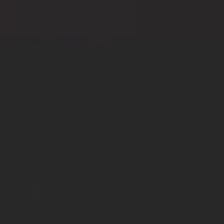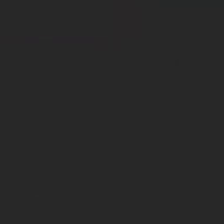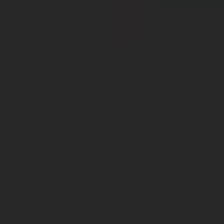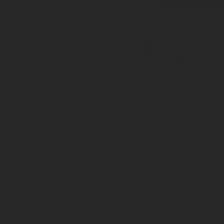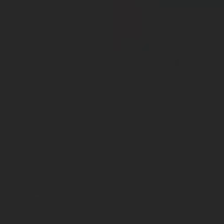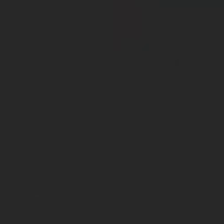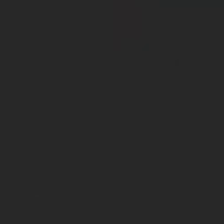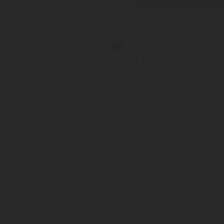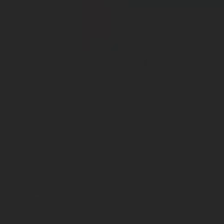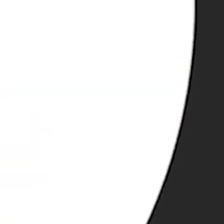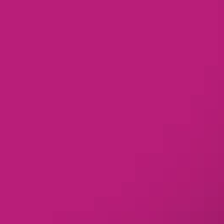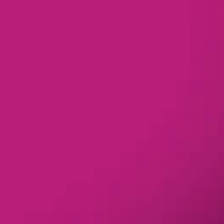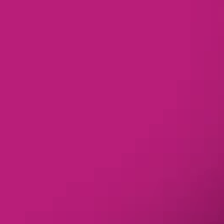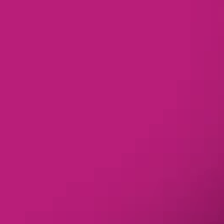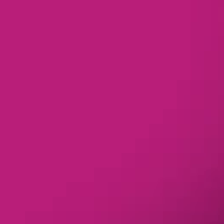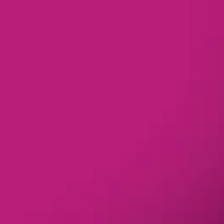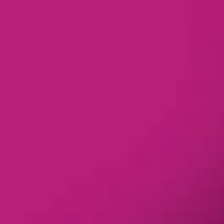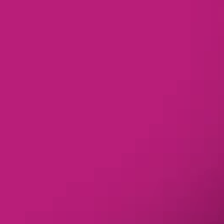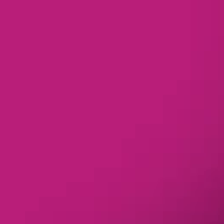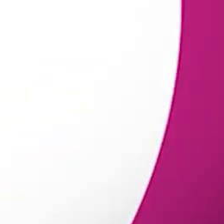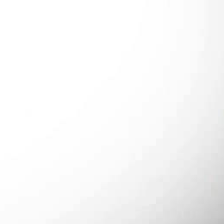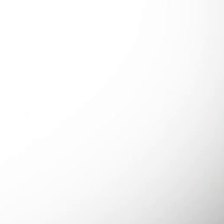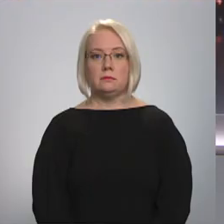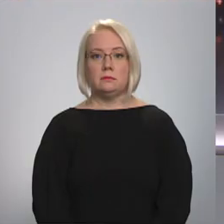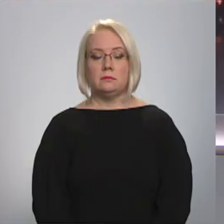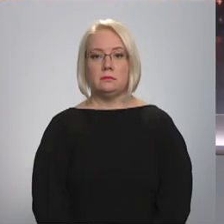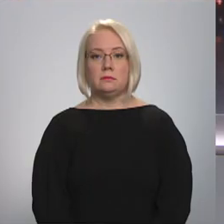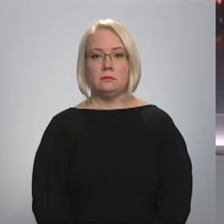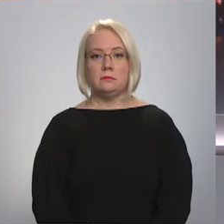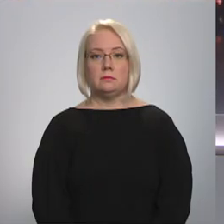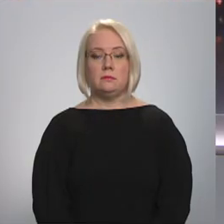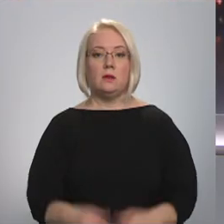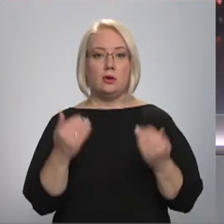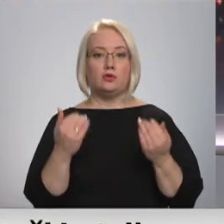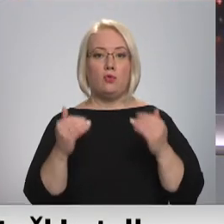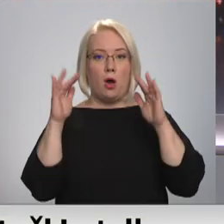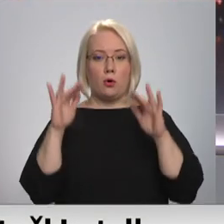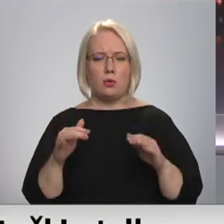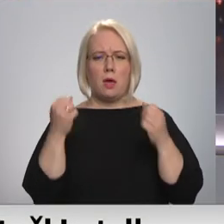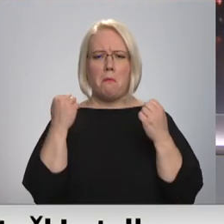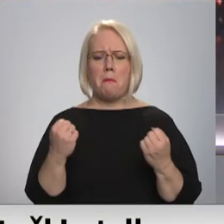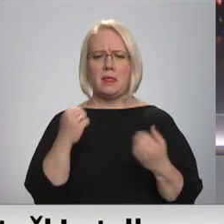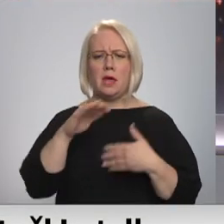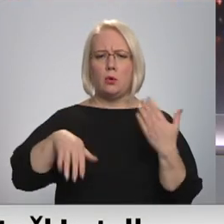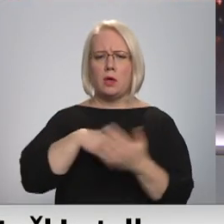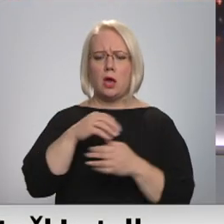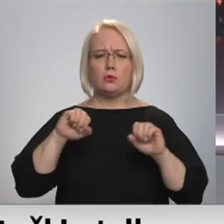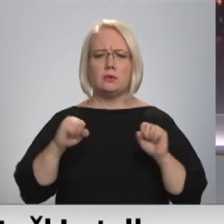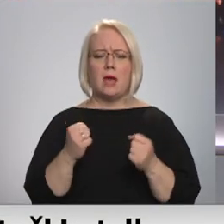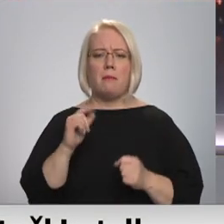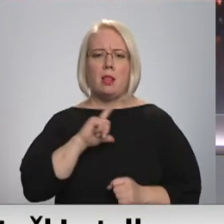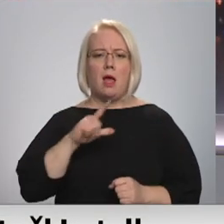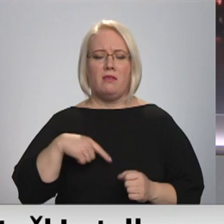Re! Viss ēters ir te! Šuridien pamatīgu jāzgu ziemiņu Latvijā radīja